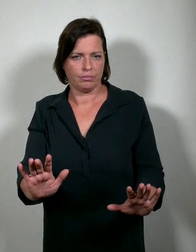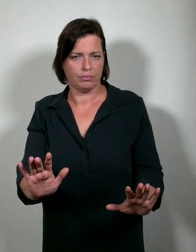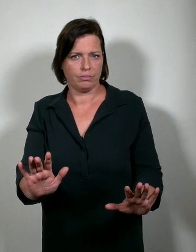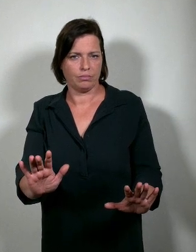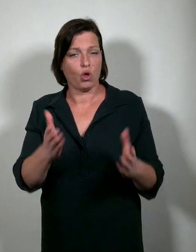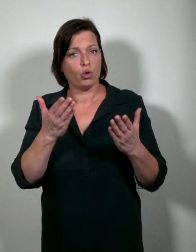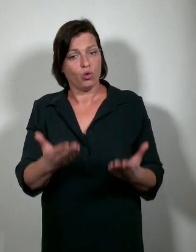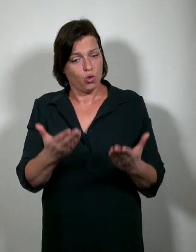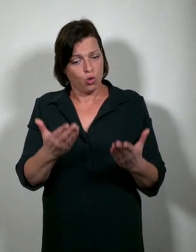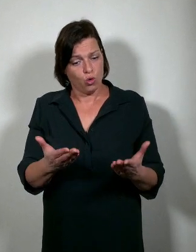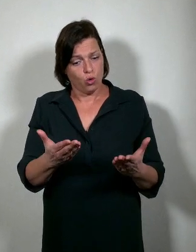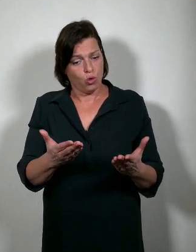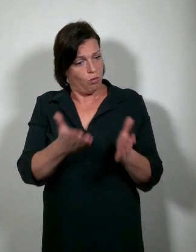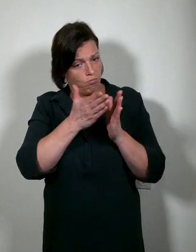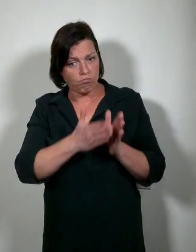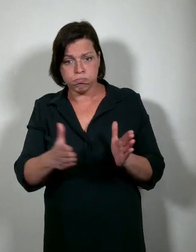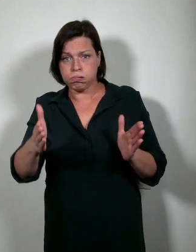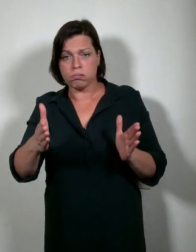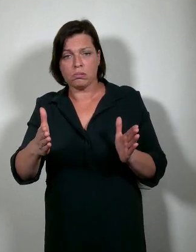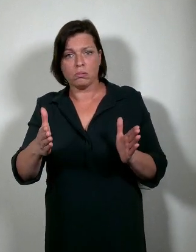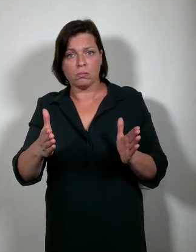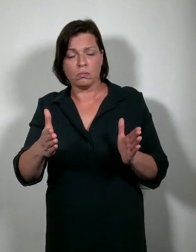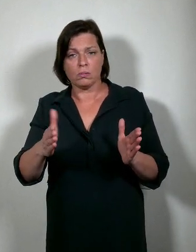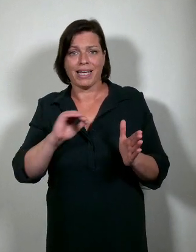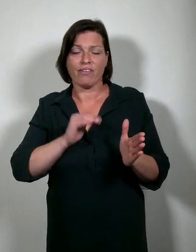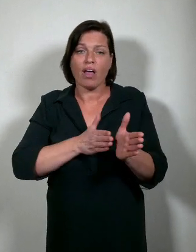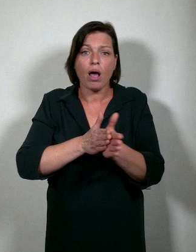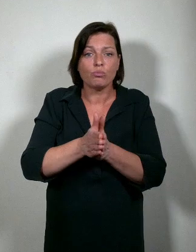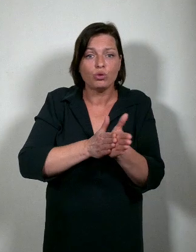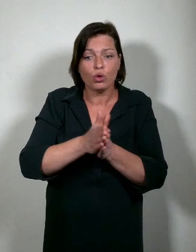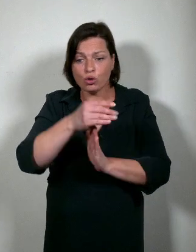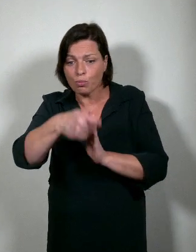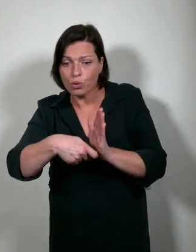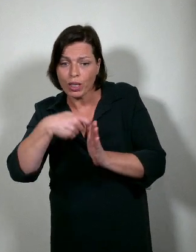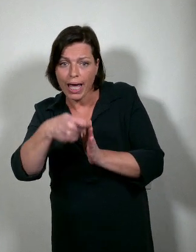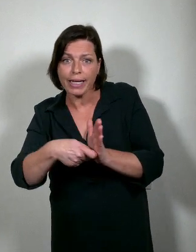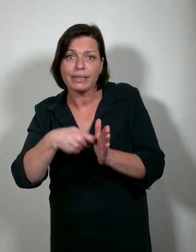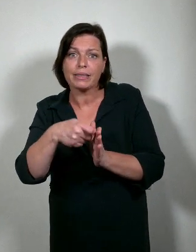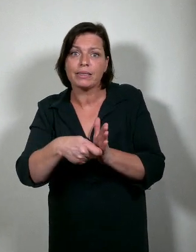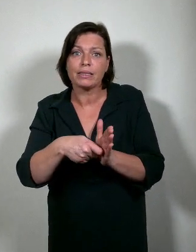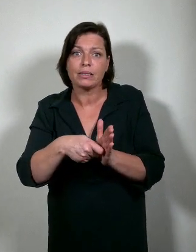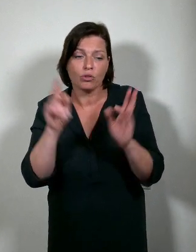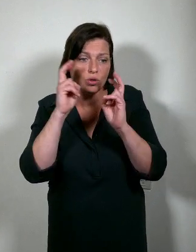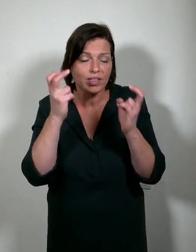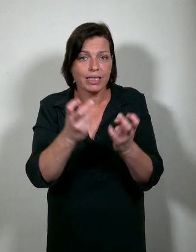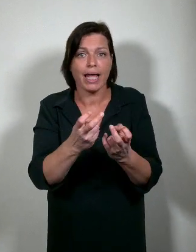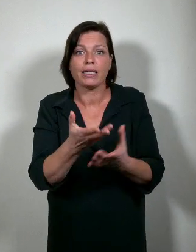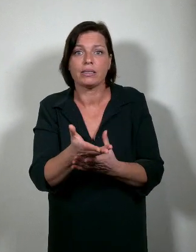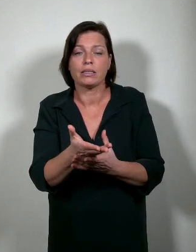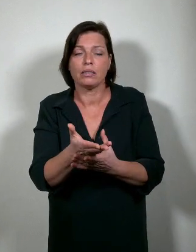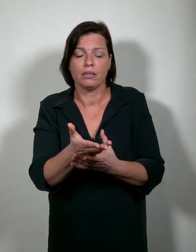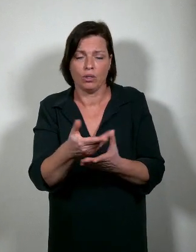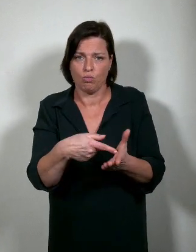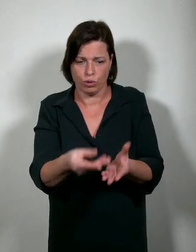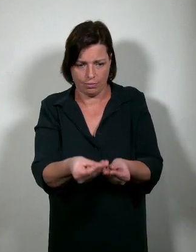een tijd zoals de huidige dat uit een ambitieus project voor onze universiteit kracht en